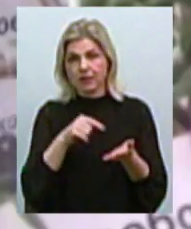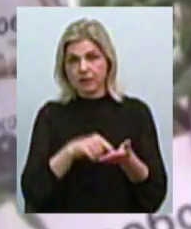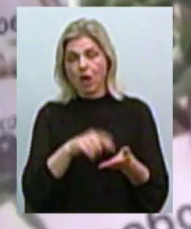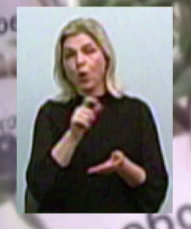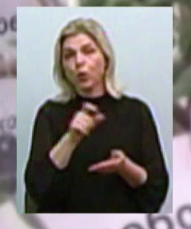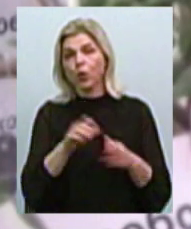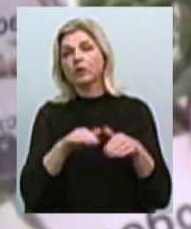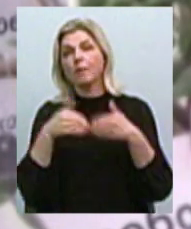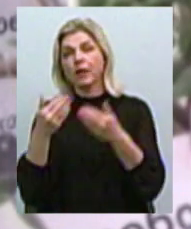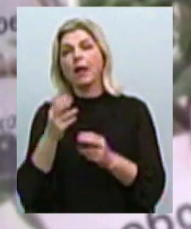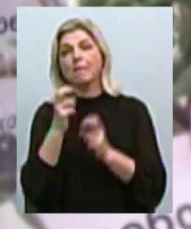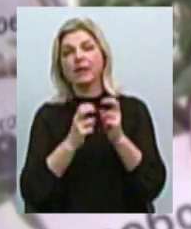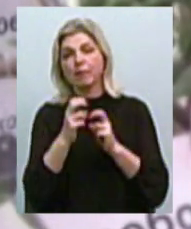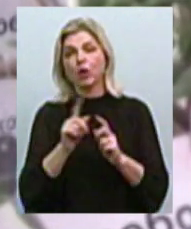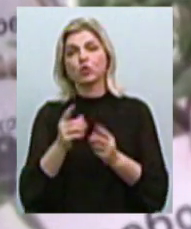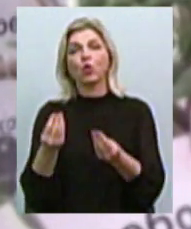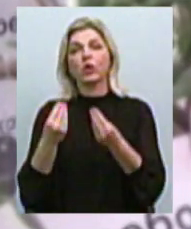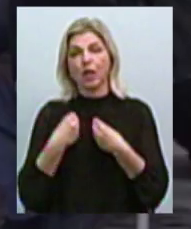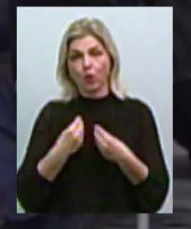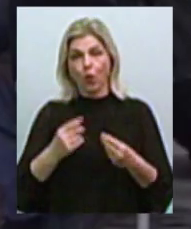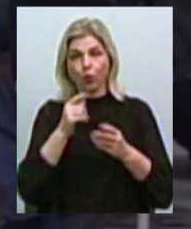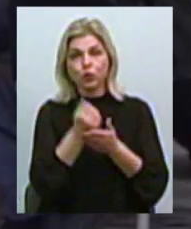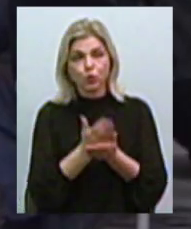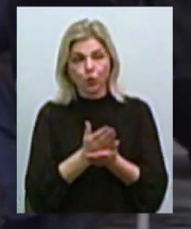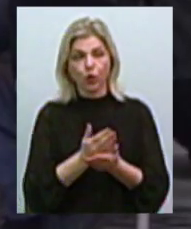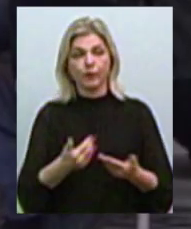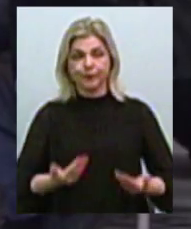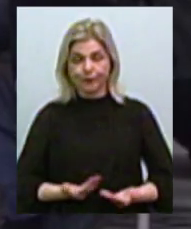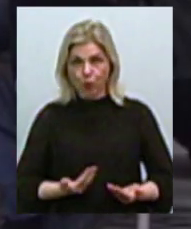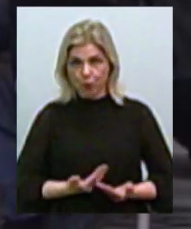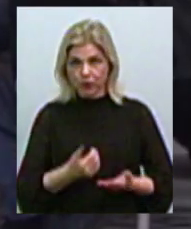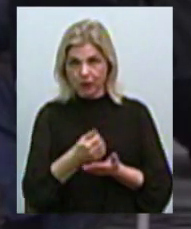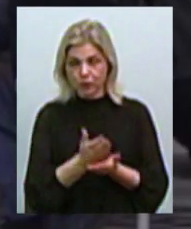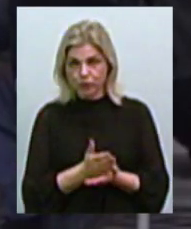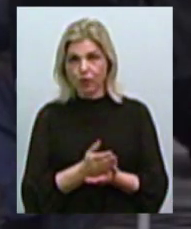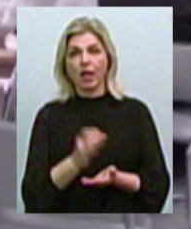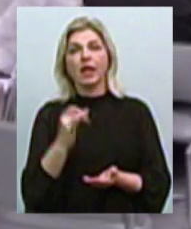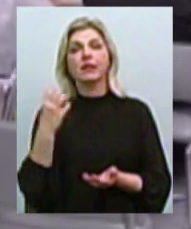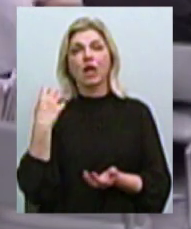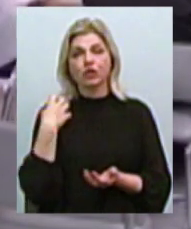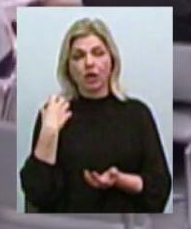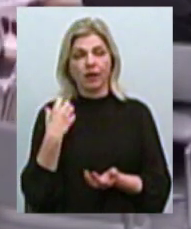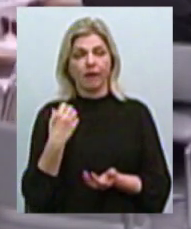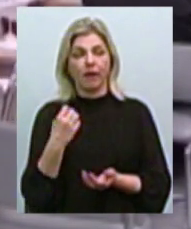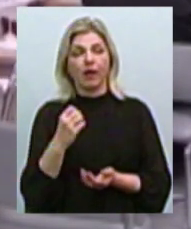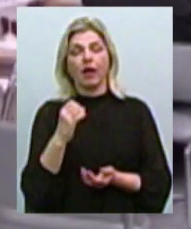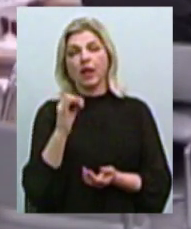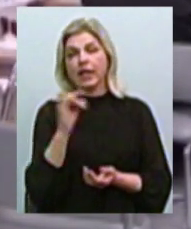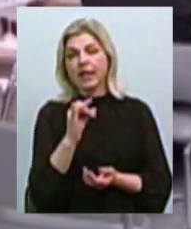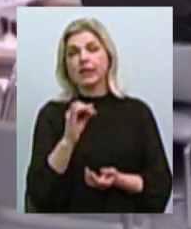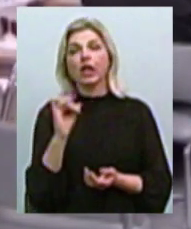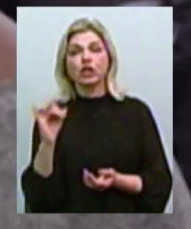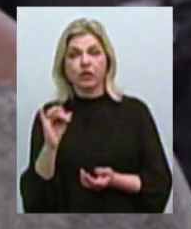звертаються до підприємств, що надають комунальні послуги. Начальниця відділу роботи зі споживачами підприємства «Енера» Ірина Ільченко